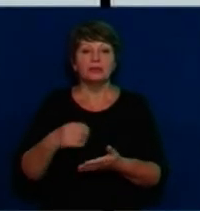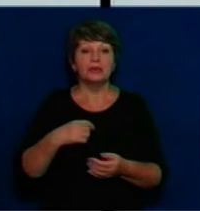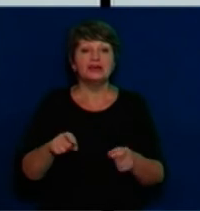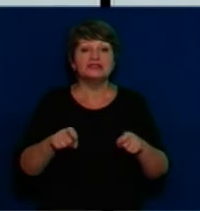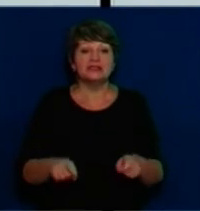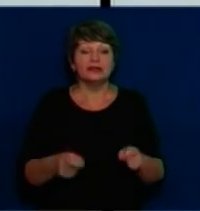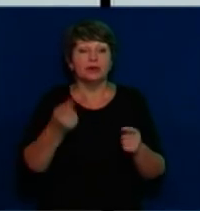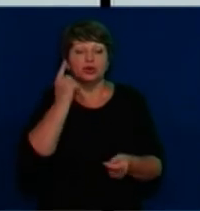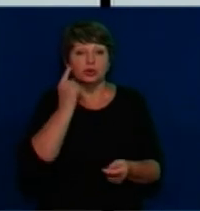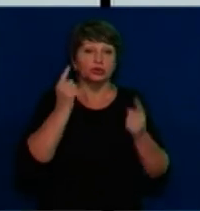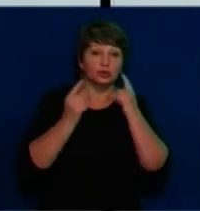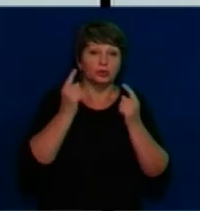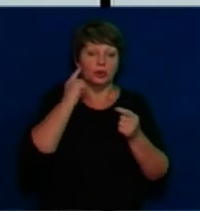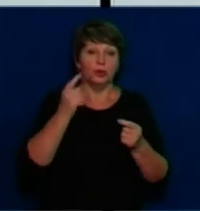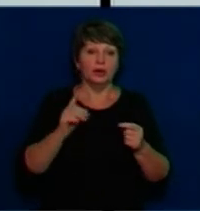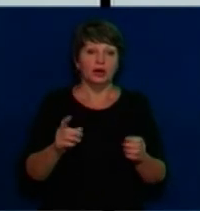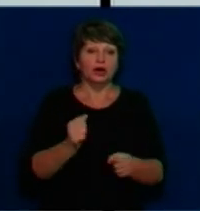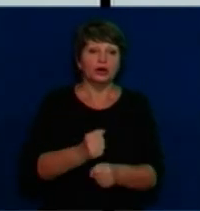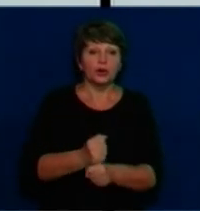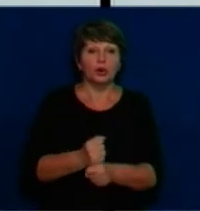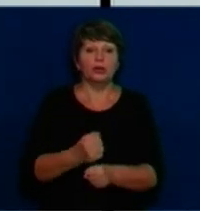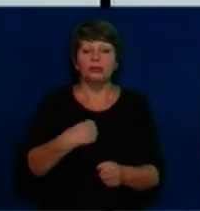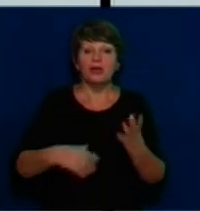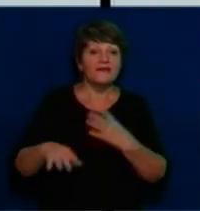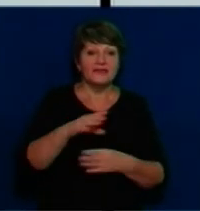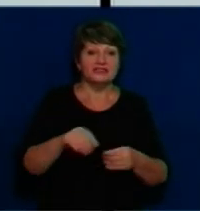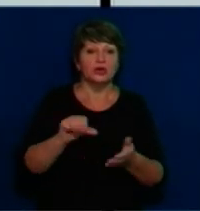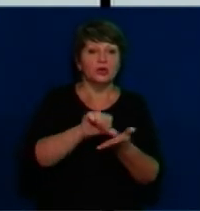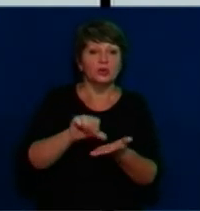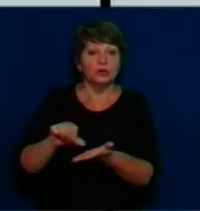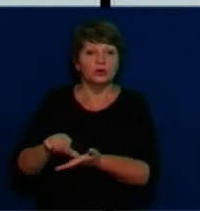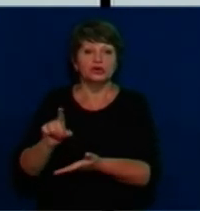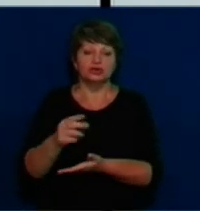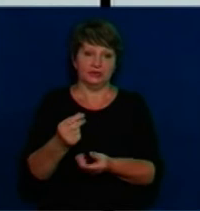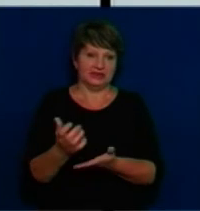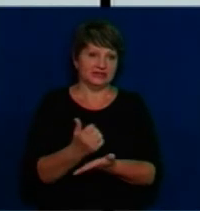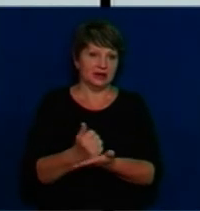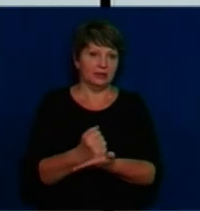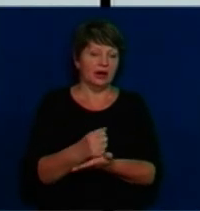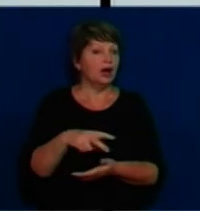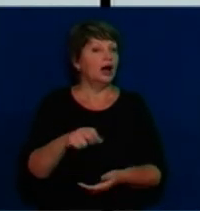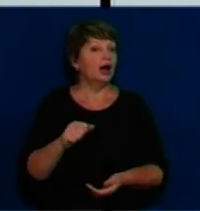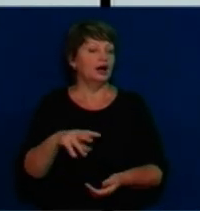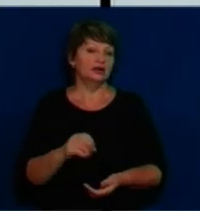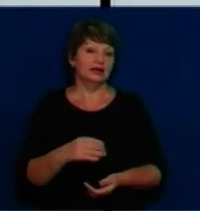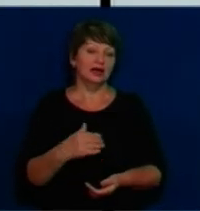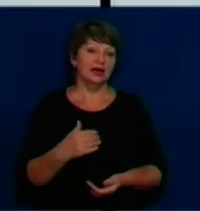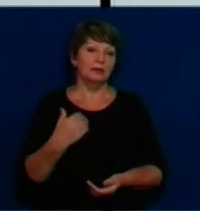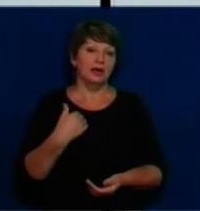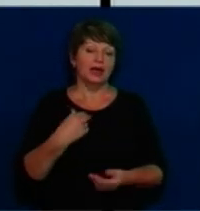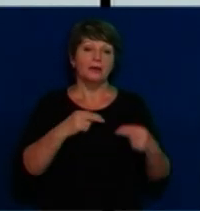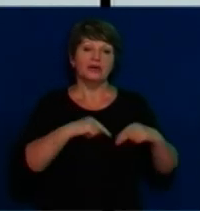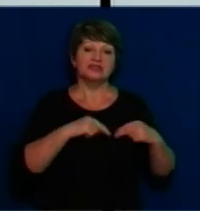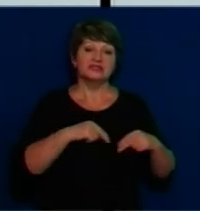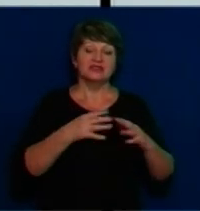і думаємо, і ми робимо не тільки думаємо. Ми візді участвуємо для того, щоб десь заробити. Але ви знаєте, у мене працівники